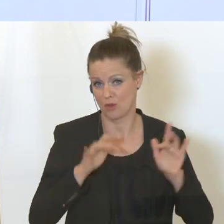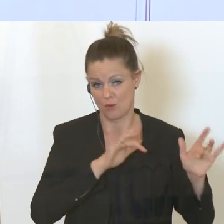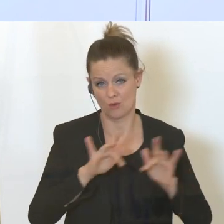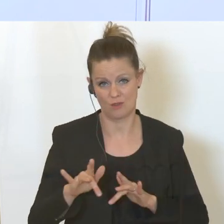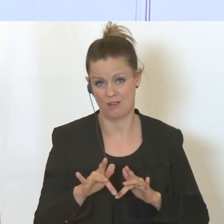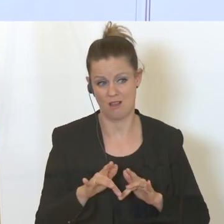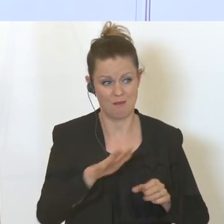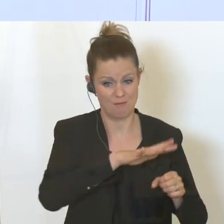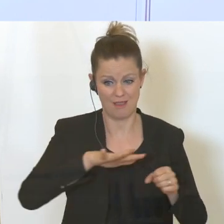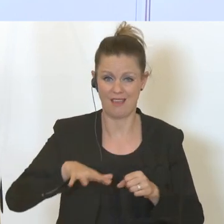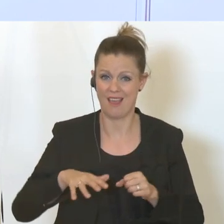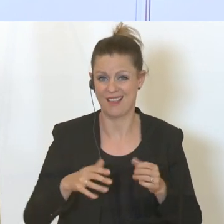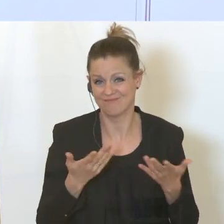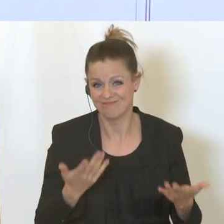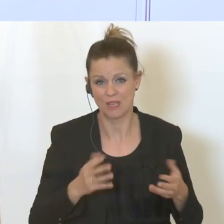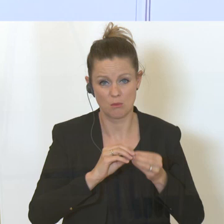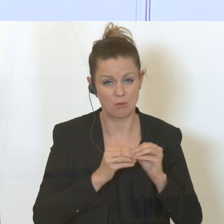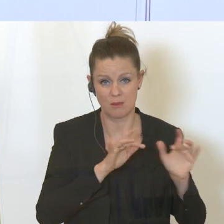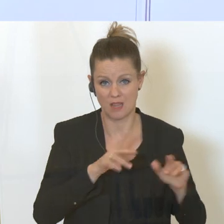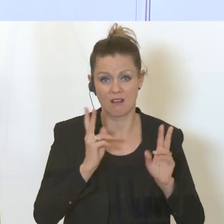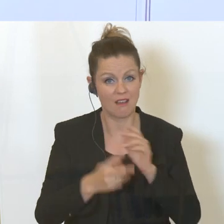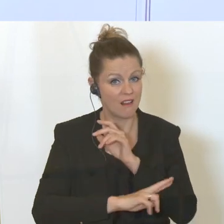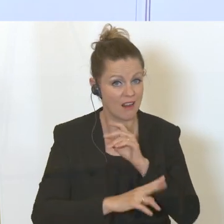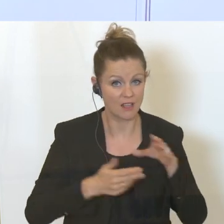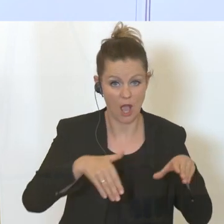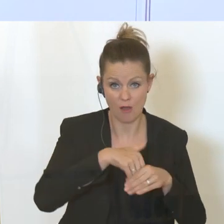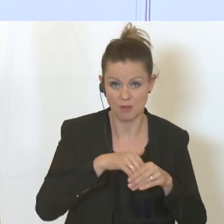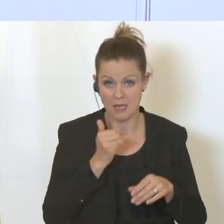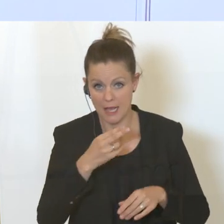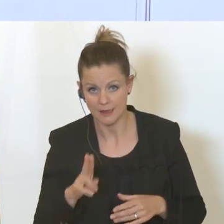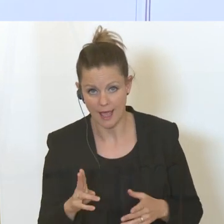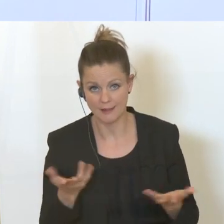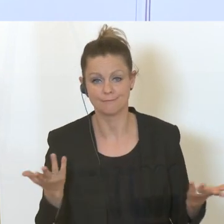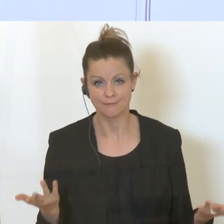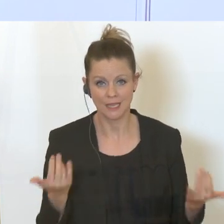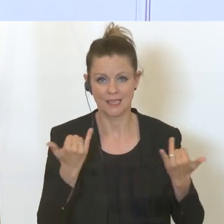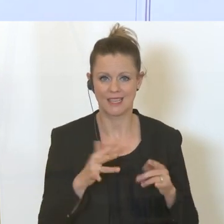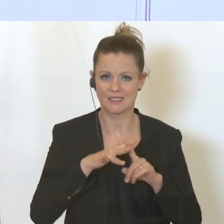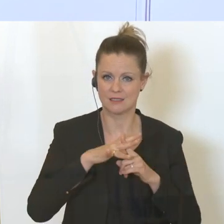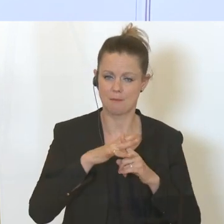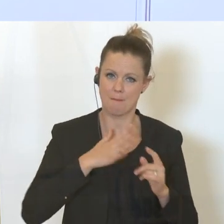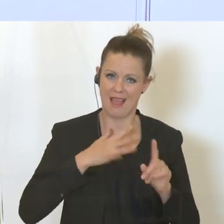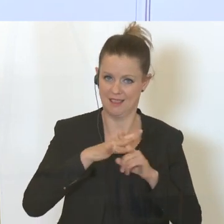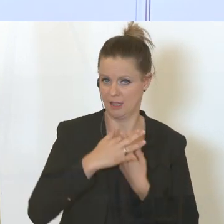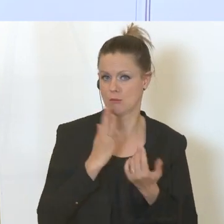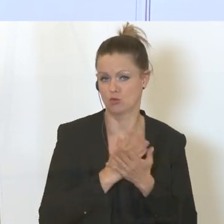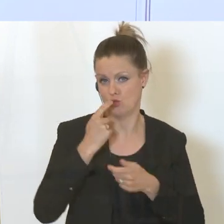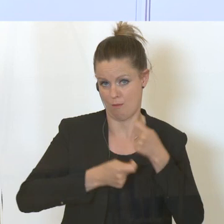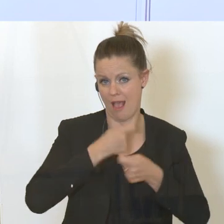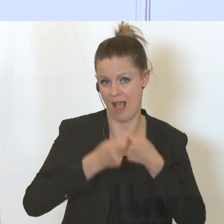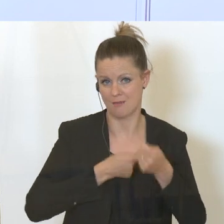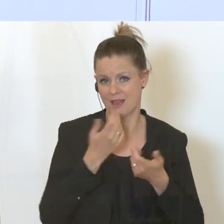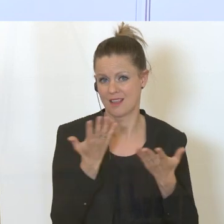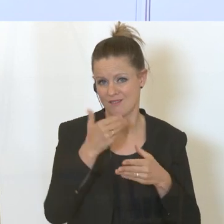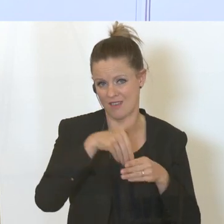im Moment vieler Branchen. Können sie Lehrlinge aufnehmen und nicht? Und da arbeitet mein Team auch gemeinsam schon daran,